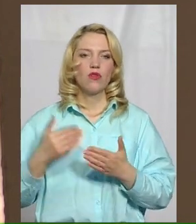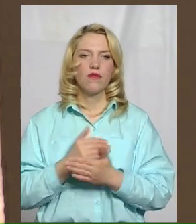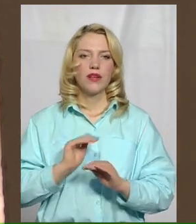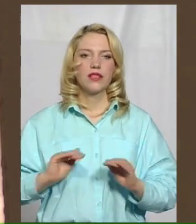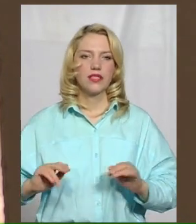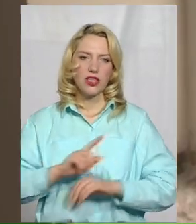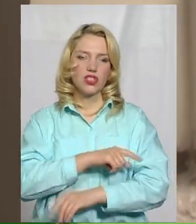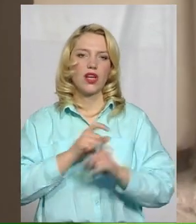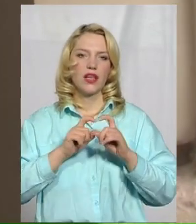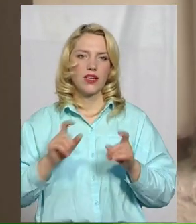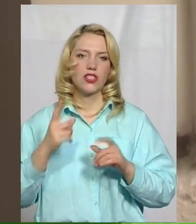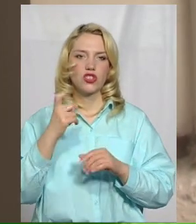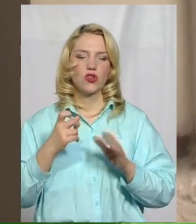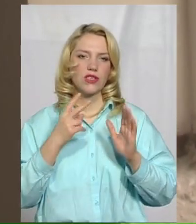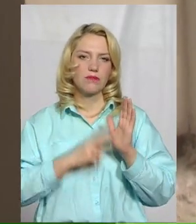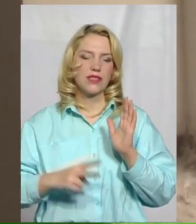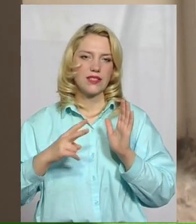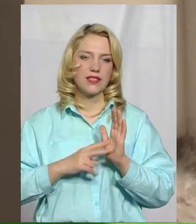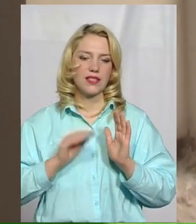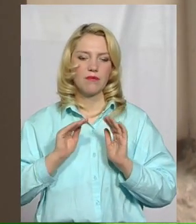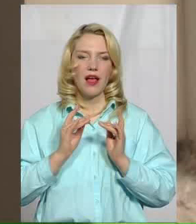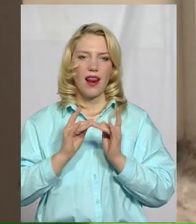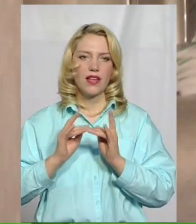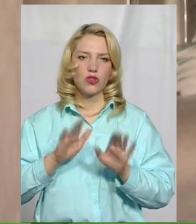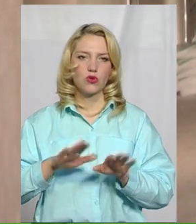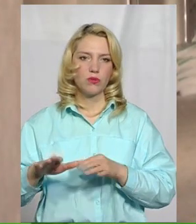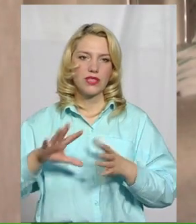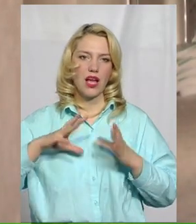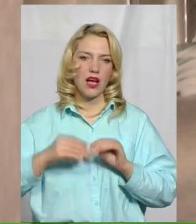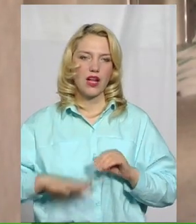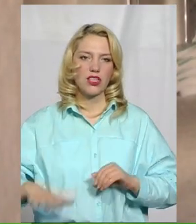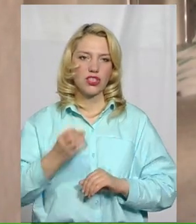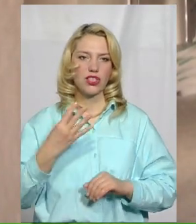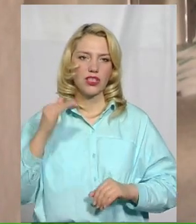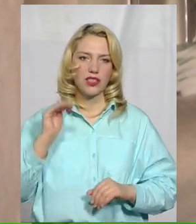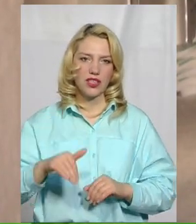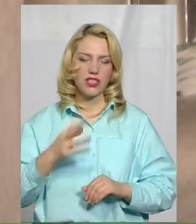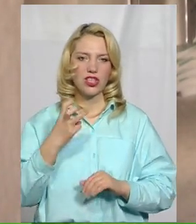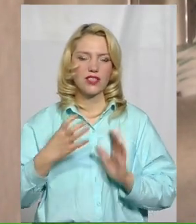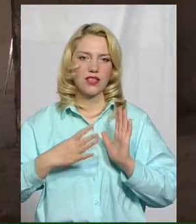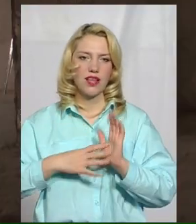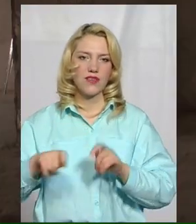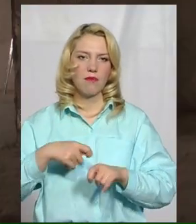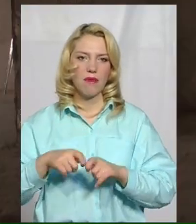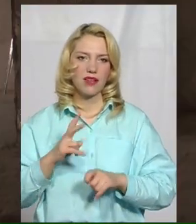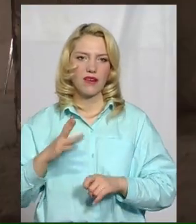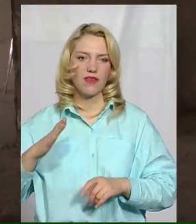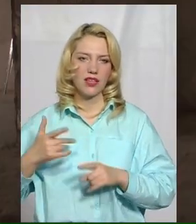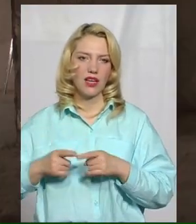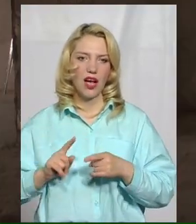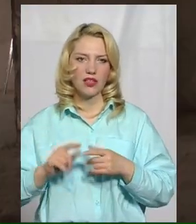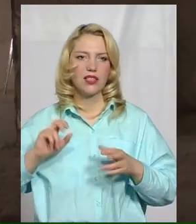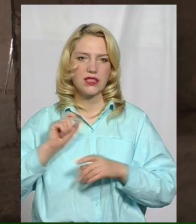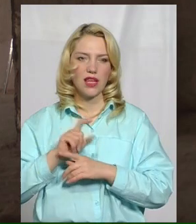матиме 177 ліжкомість. Загальна площа об'єкту – 14 309 метрів квадратних. Замовники будівництва лікувально